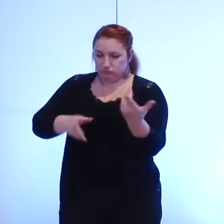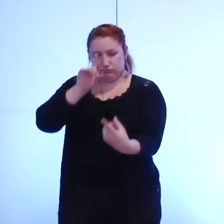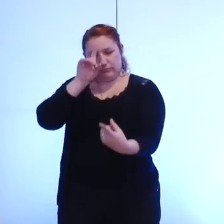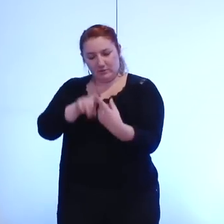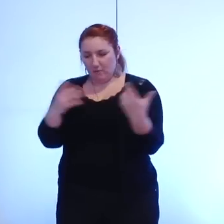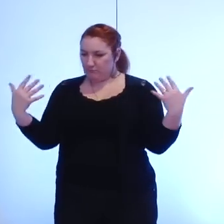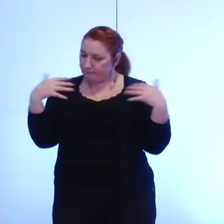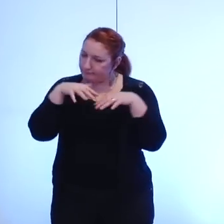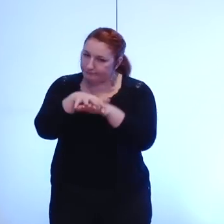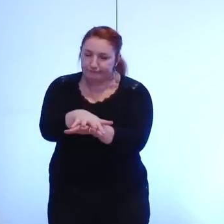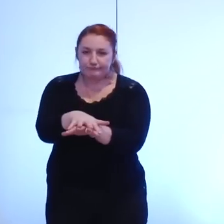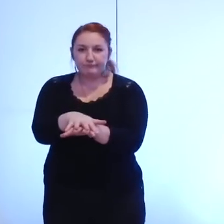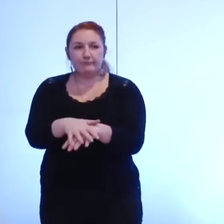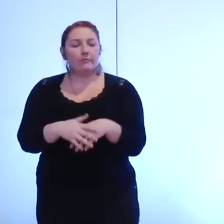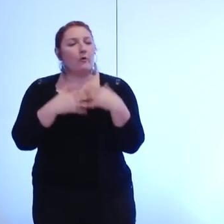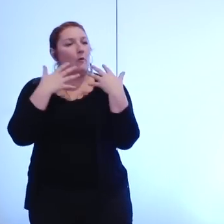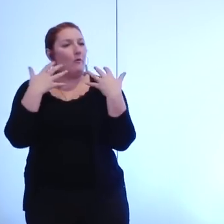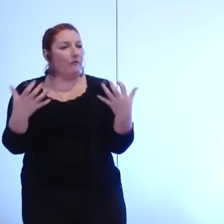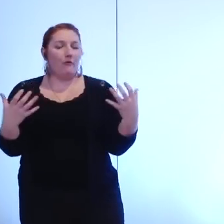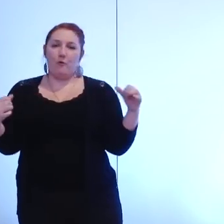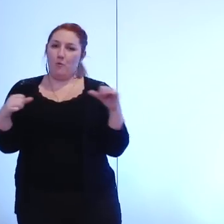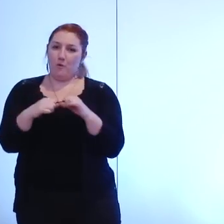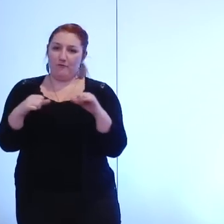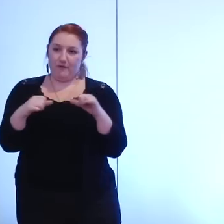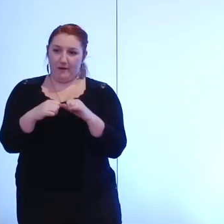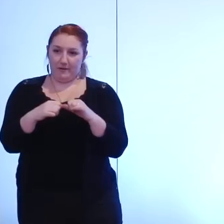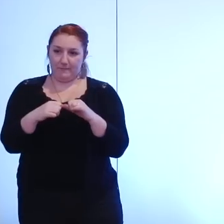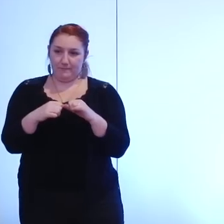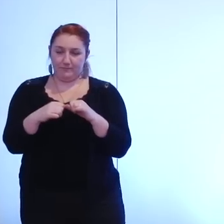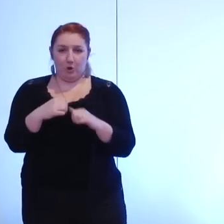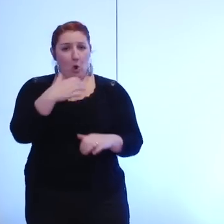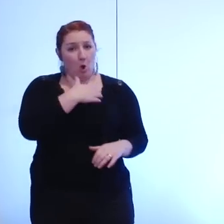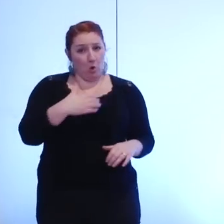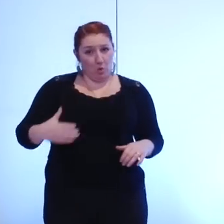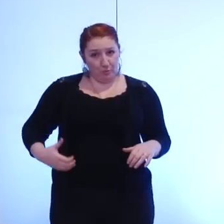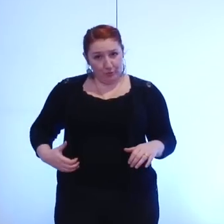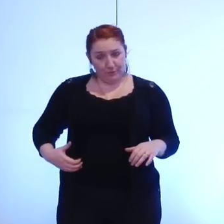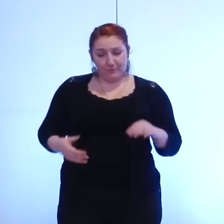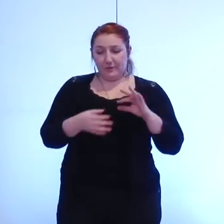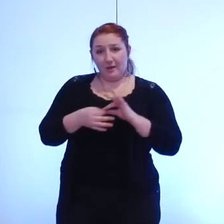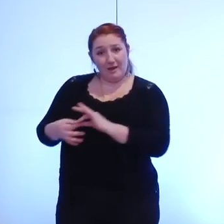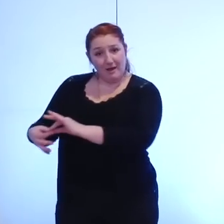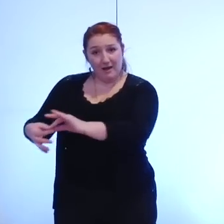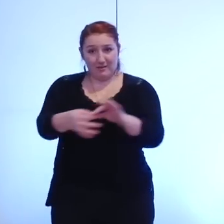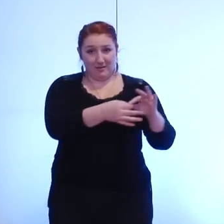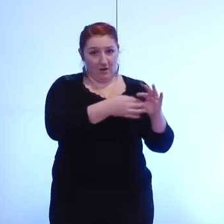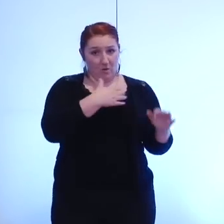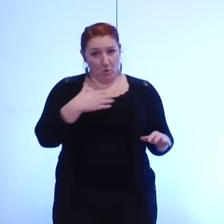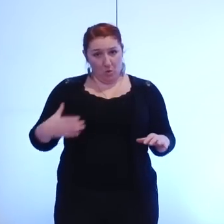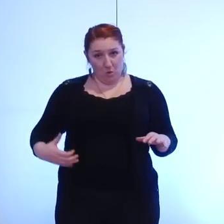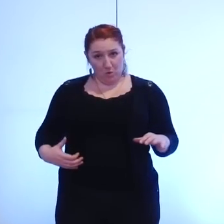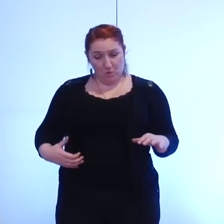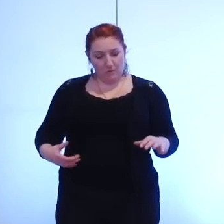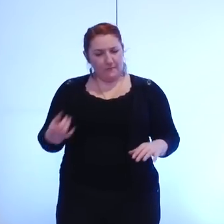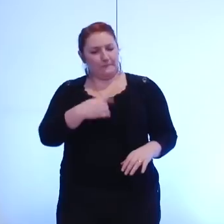tout simplement co-instituer communes intercommunalités cette métropole la